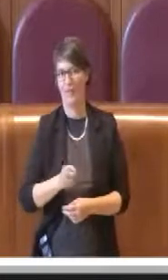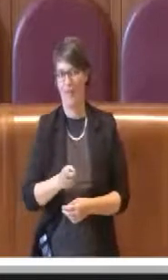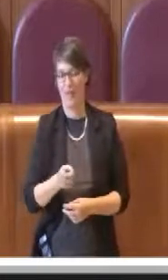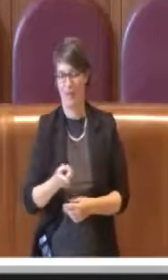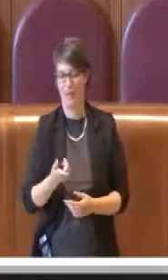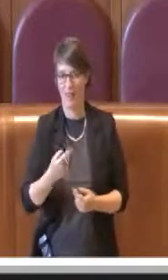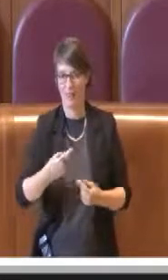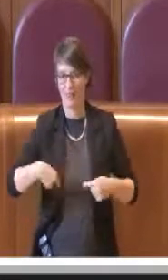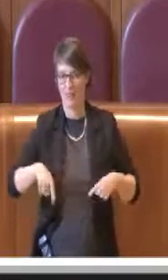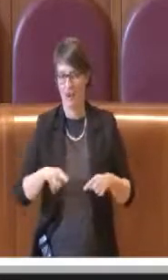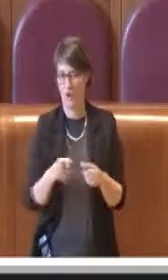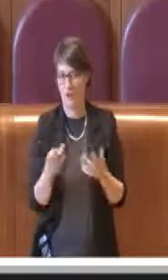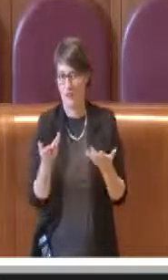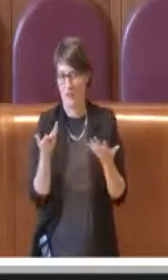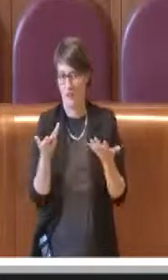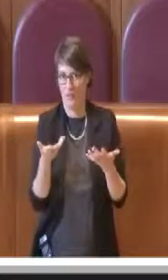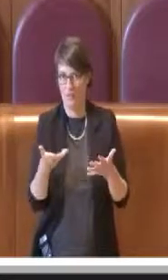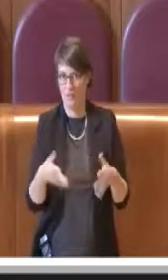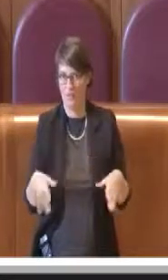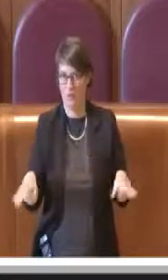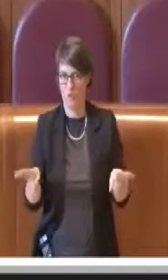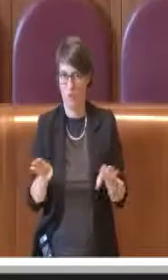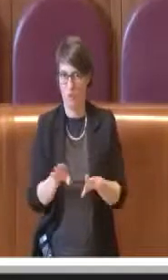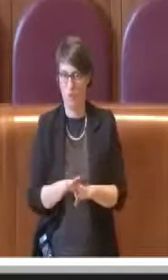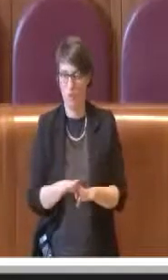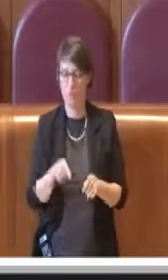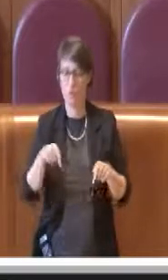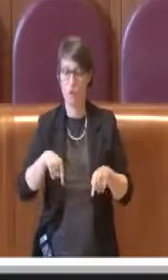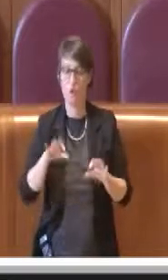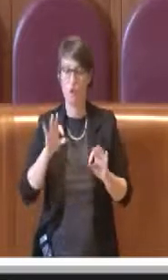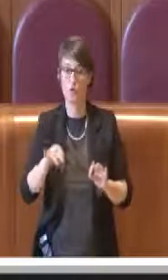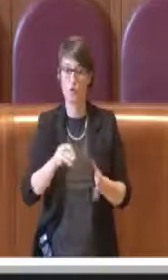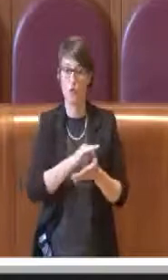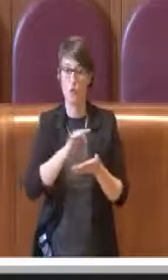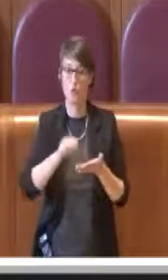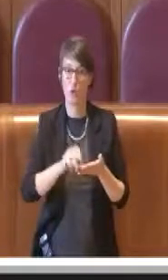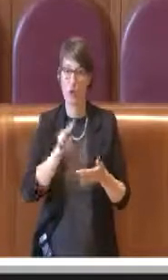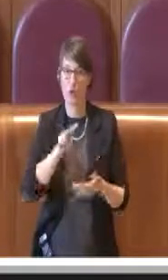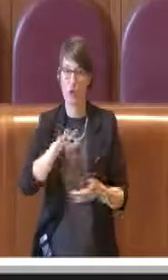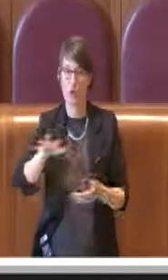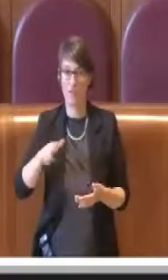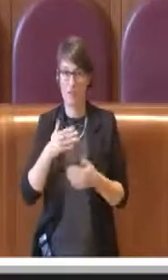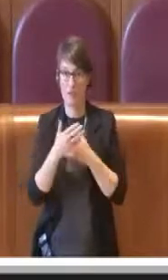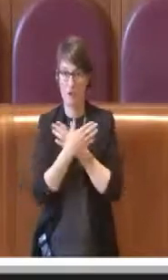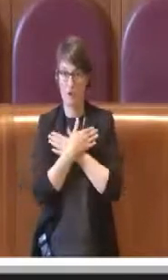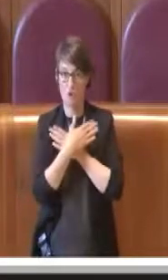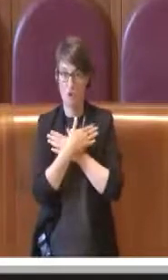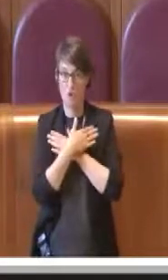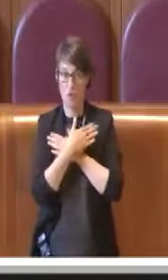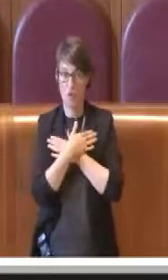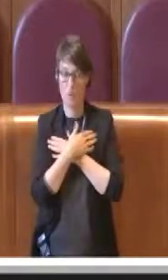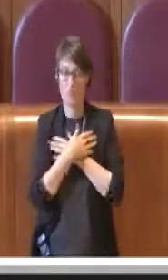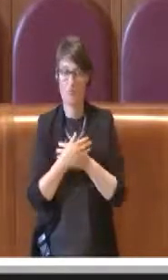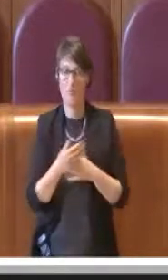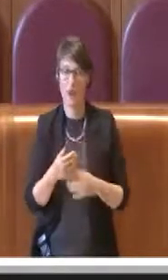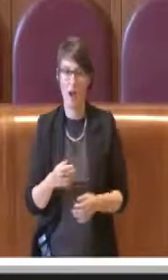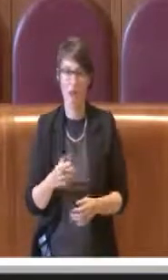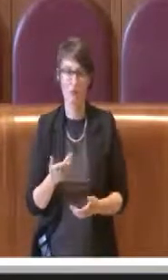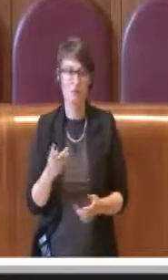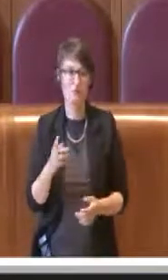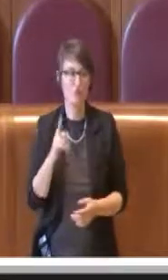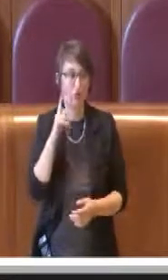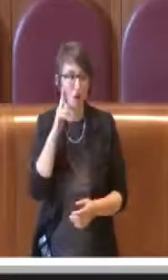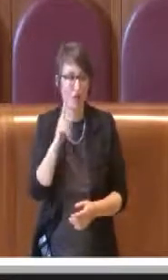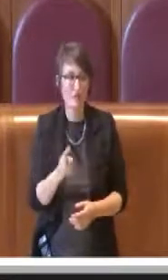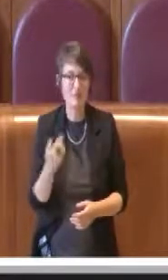consigliatura, tra l'altro siamo al 25 maggio, quindi se non ci fosse stato ciò che sappiamo bene che